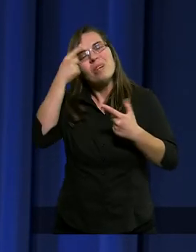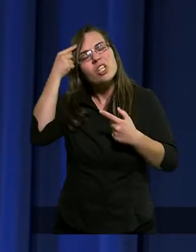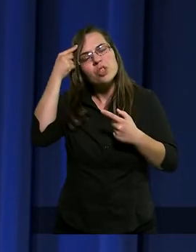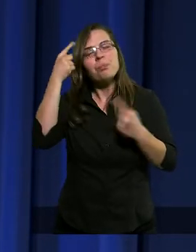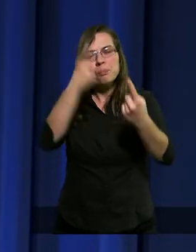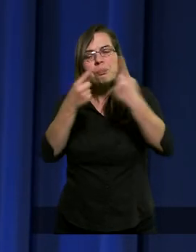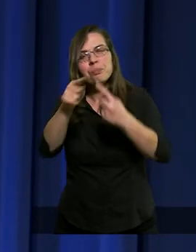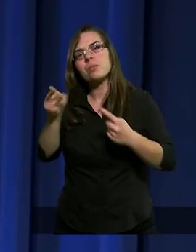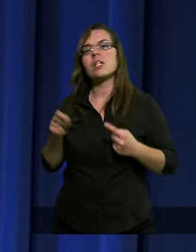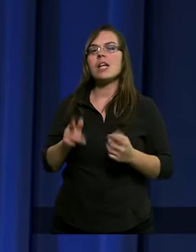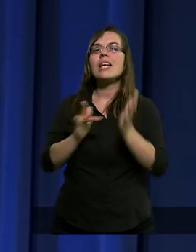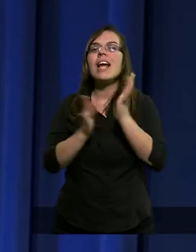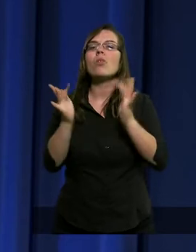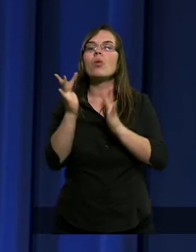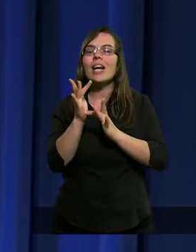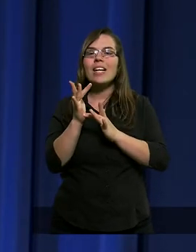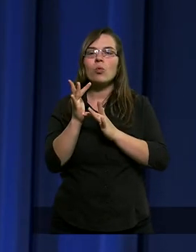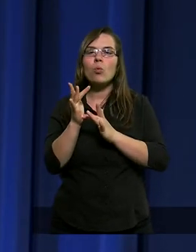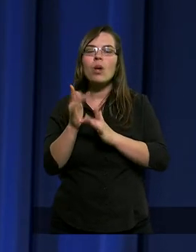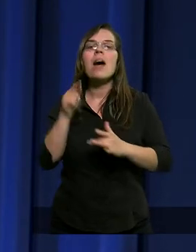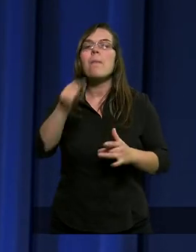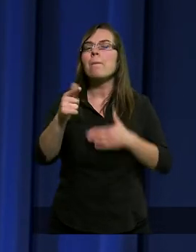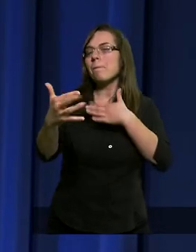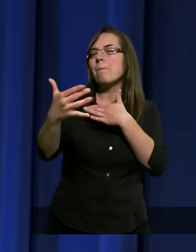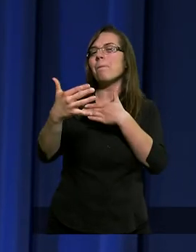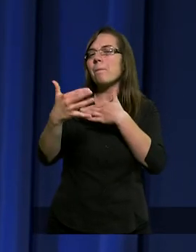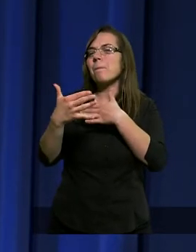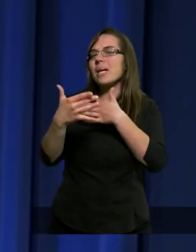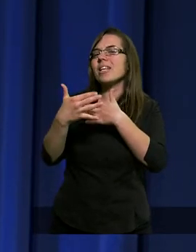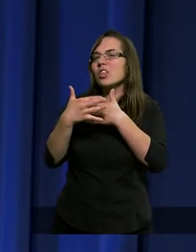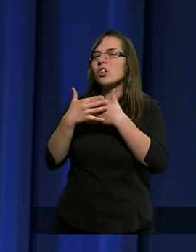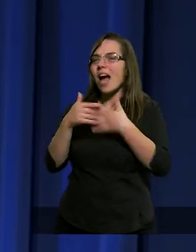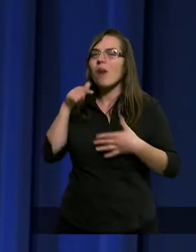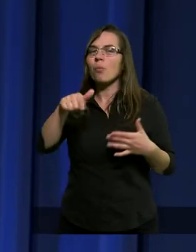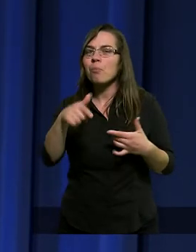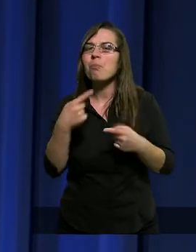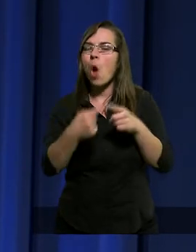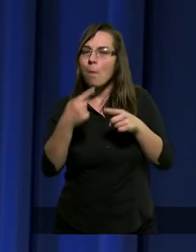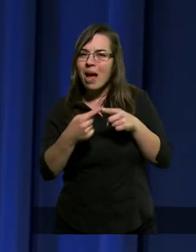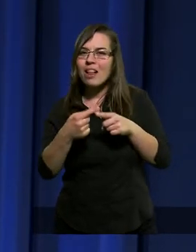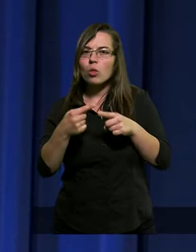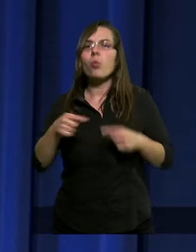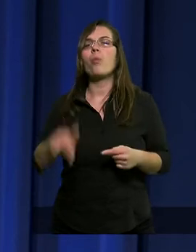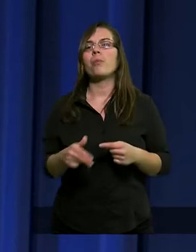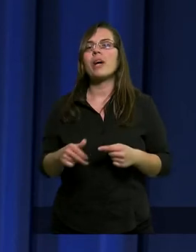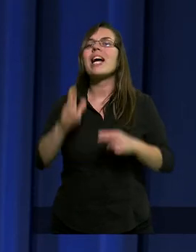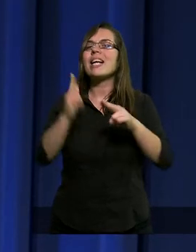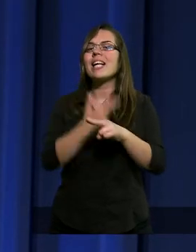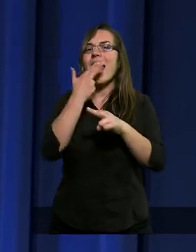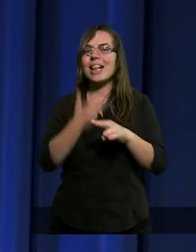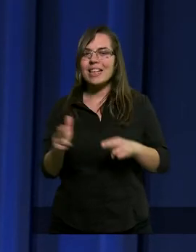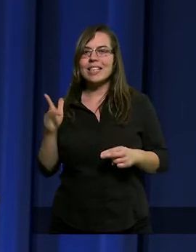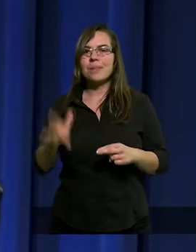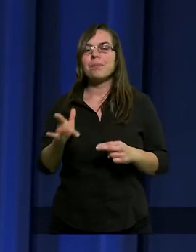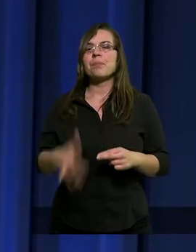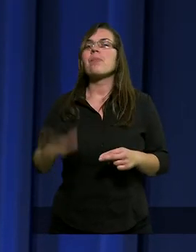Jezus Chrystus zbliżał się do tego momentu, kiedy